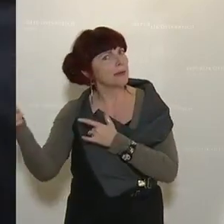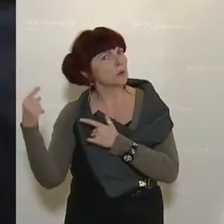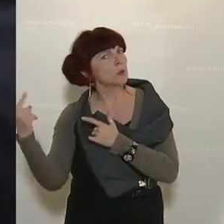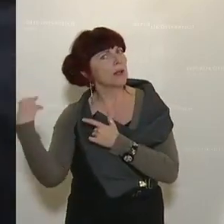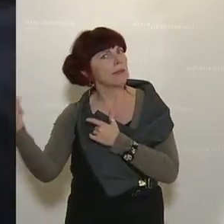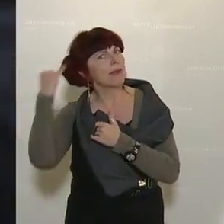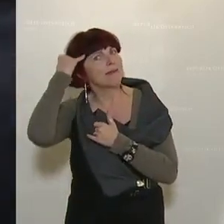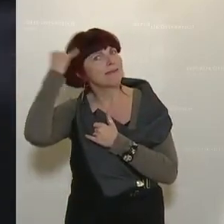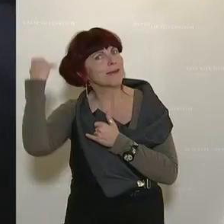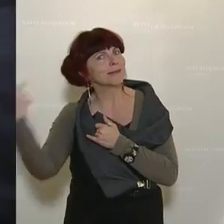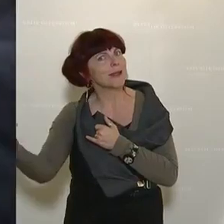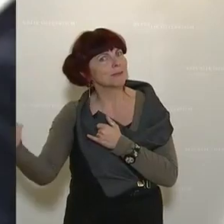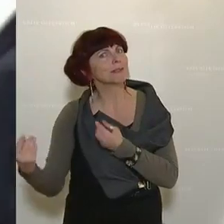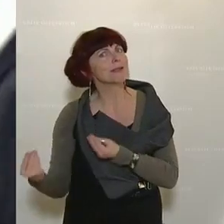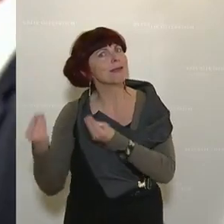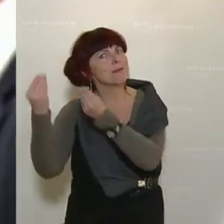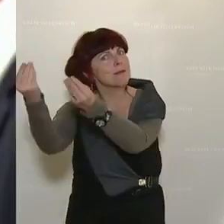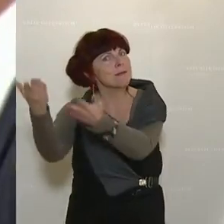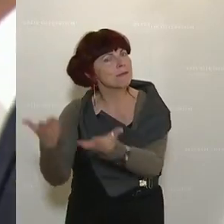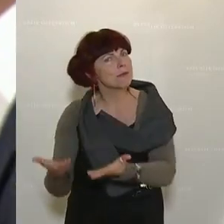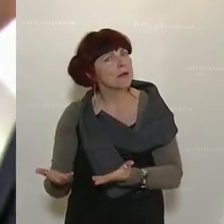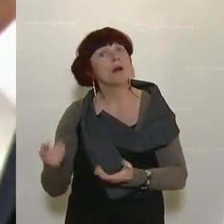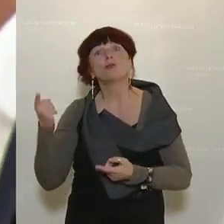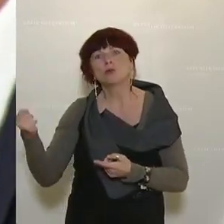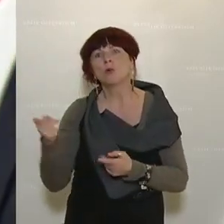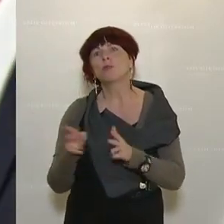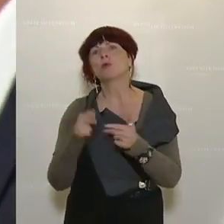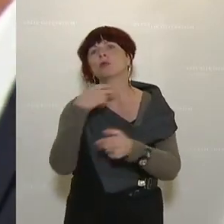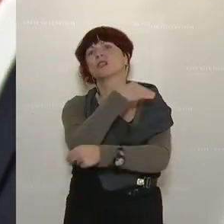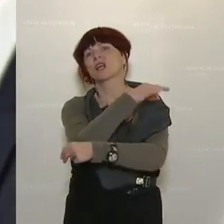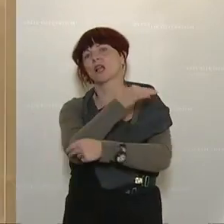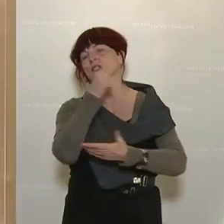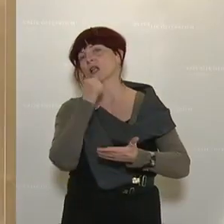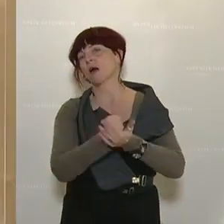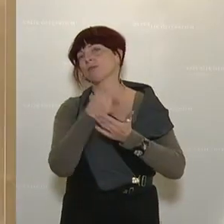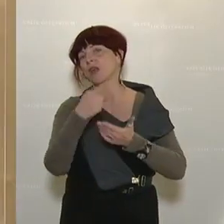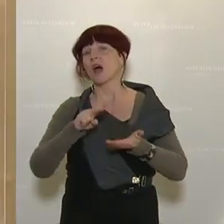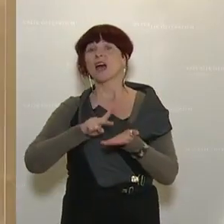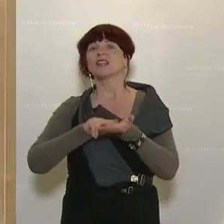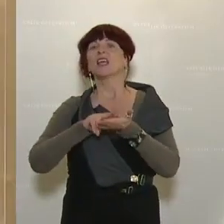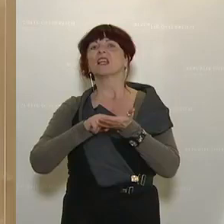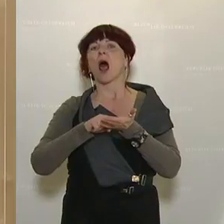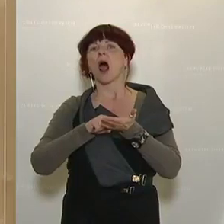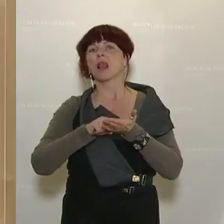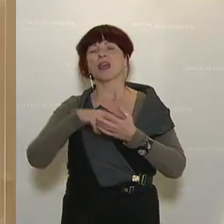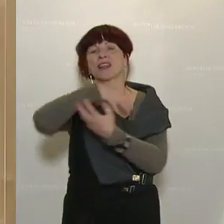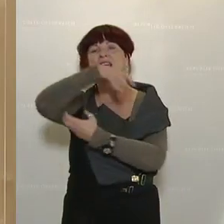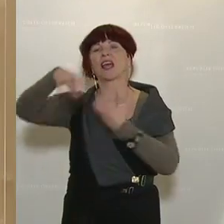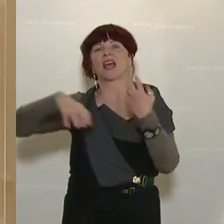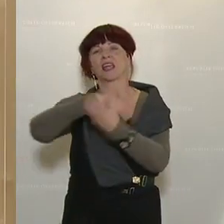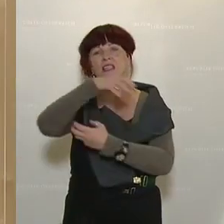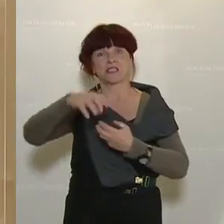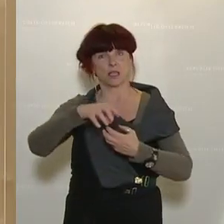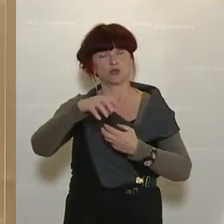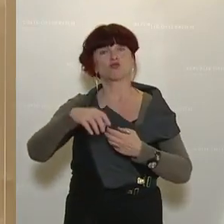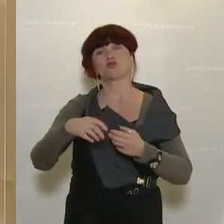dahinter, Herr Bundeskanzler. Sie haben doch im Bundeskanzleramt einen digitalen Krisenstab eingerichtet, der sich mit Fake